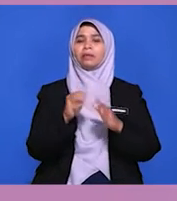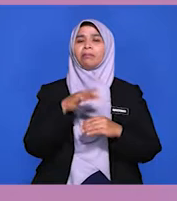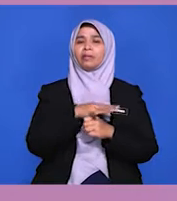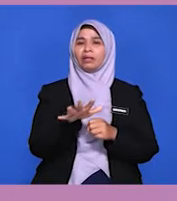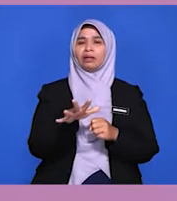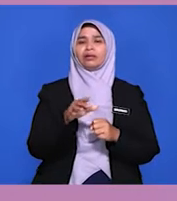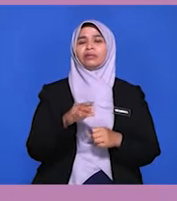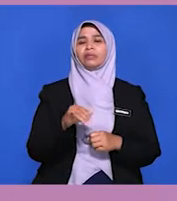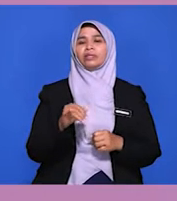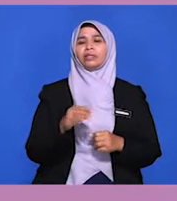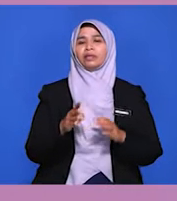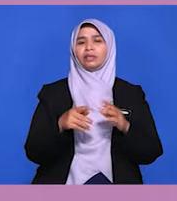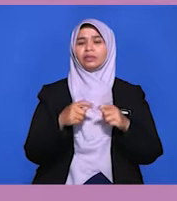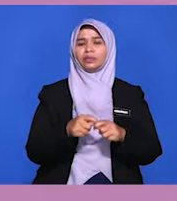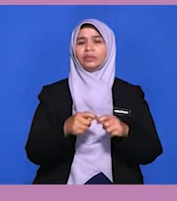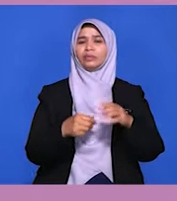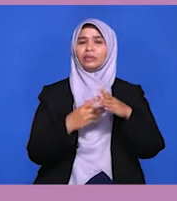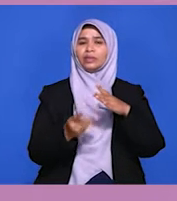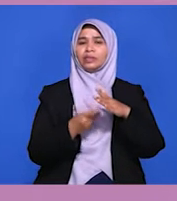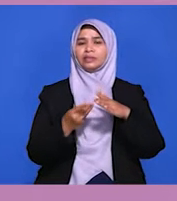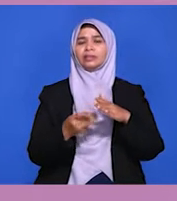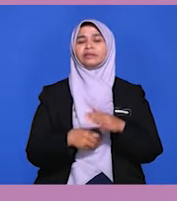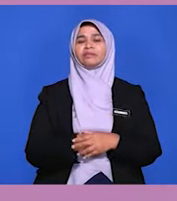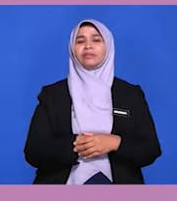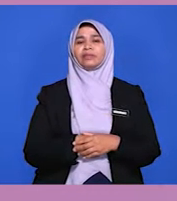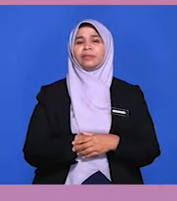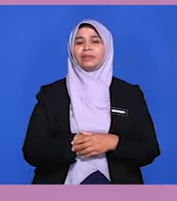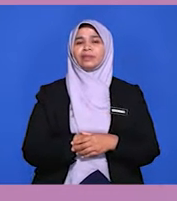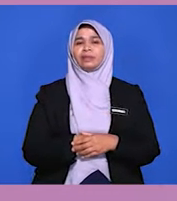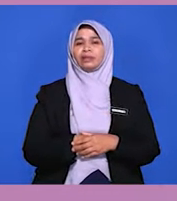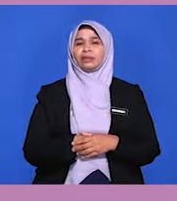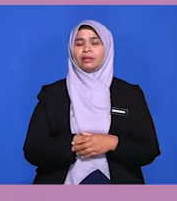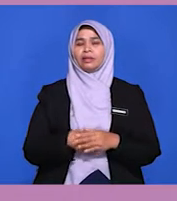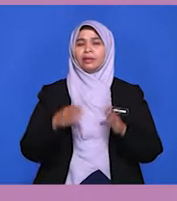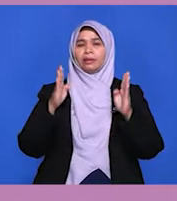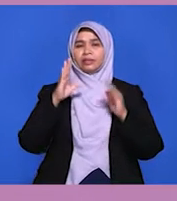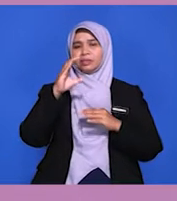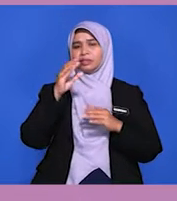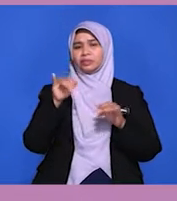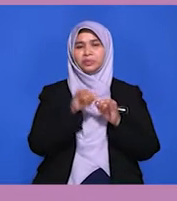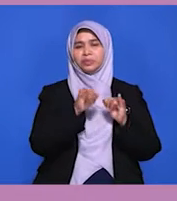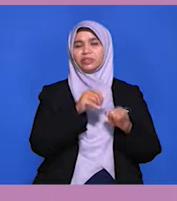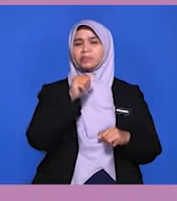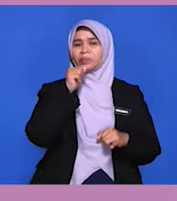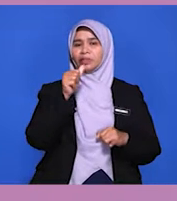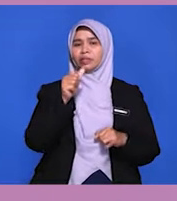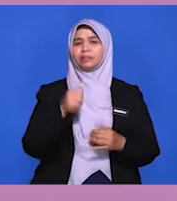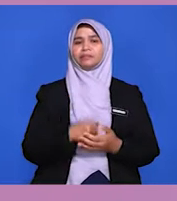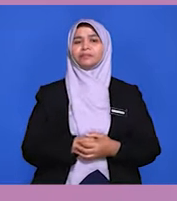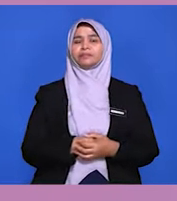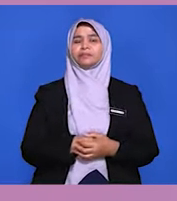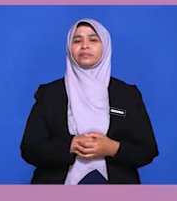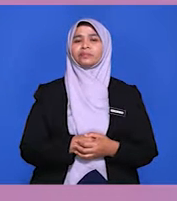mempengaruhi penentuan dasar. Pilihan C juga bukan jawapan. Kerana Malaysia mengamalkan dasar